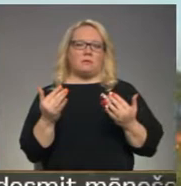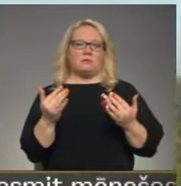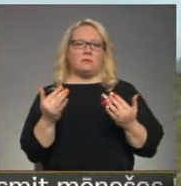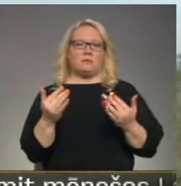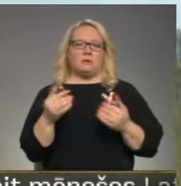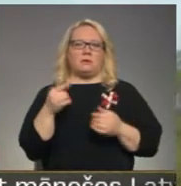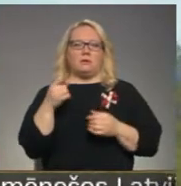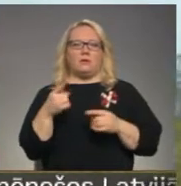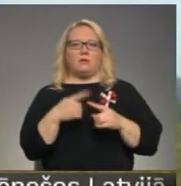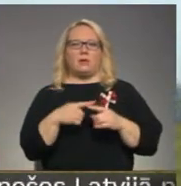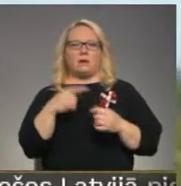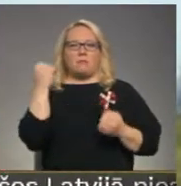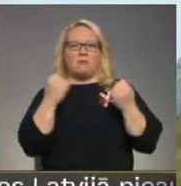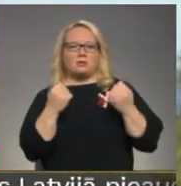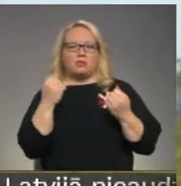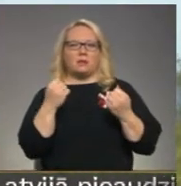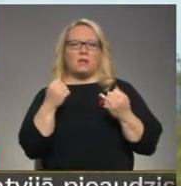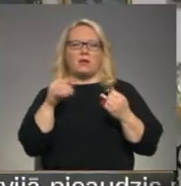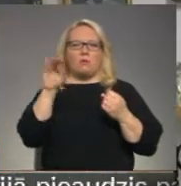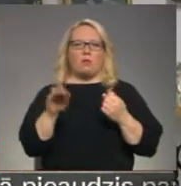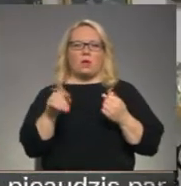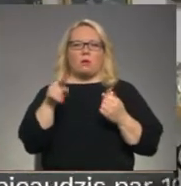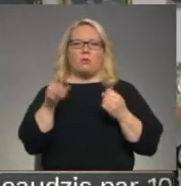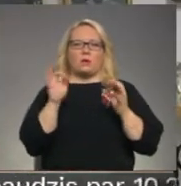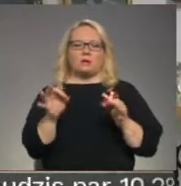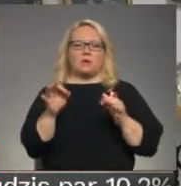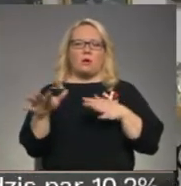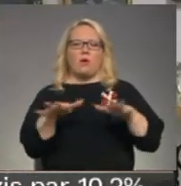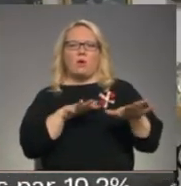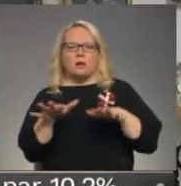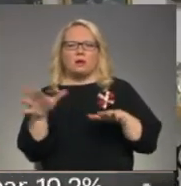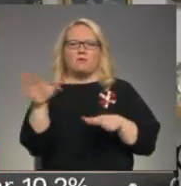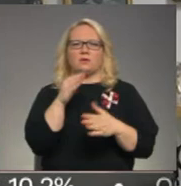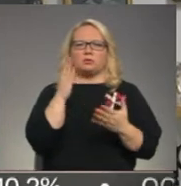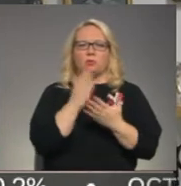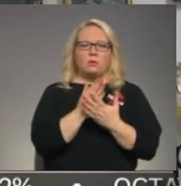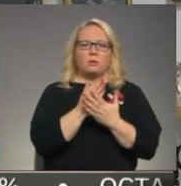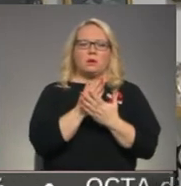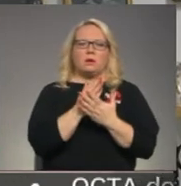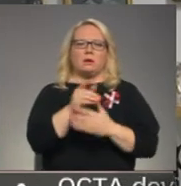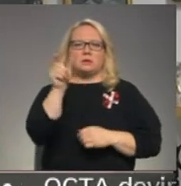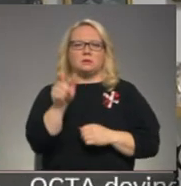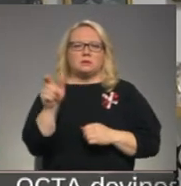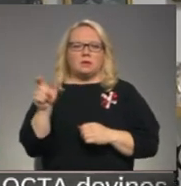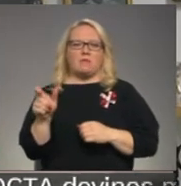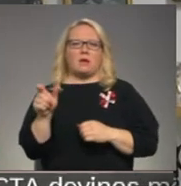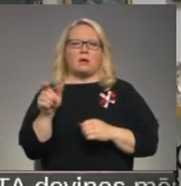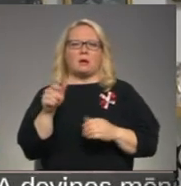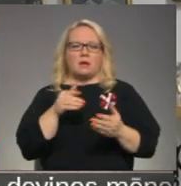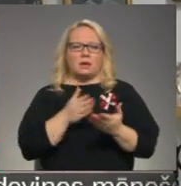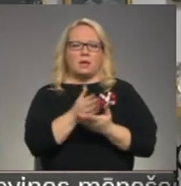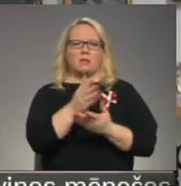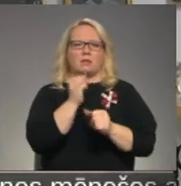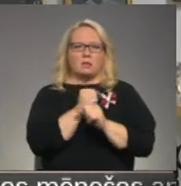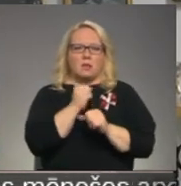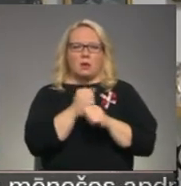Tāds noprovēt to mežu mašīnu tādās vietās, kur visi tiek organizētas un visi notiek. Un cilvēki iet un dar un